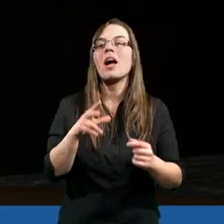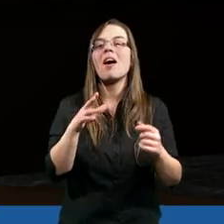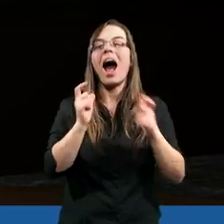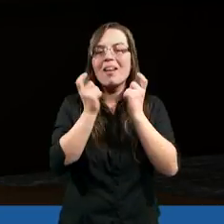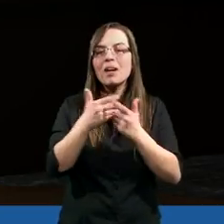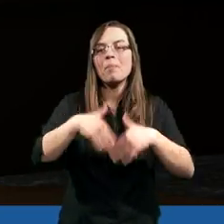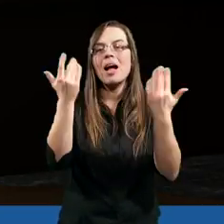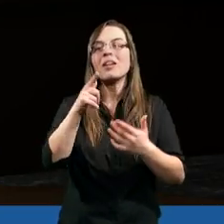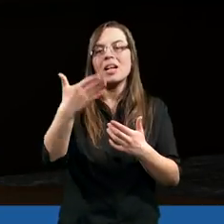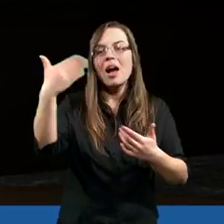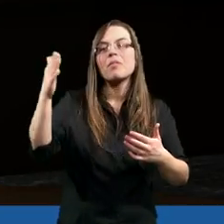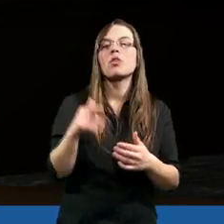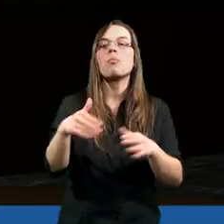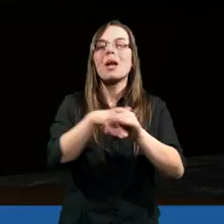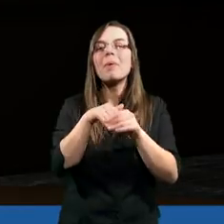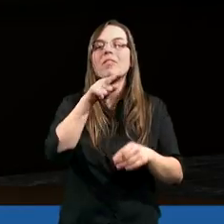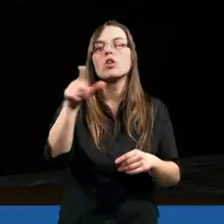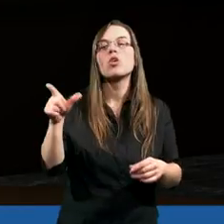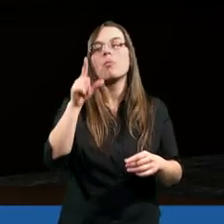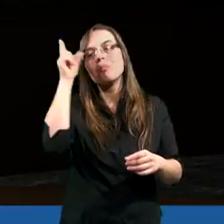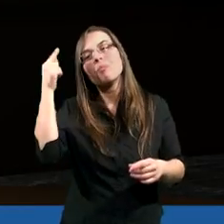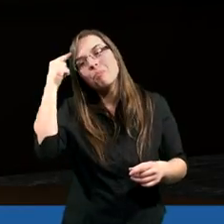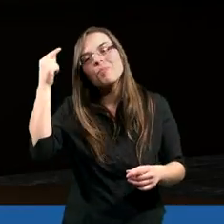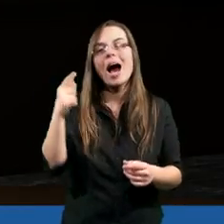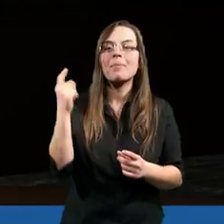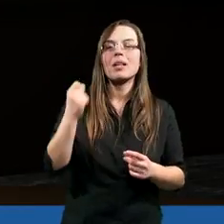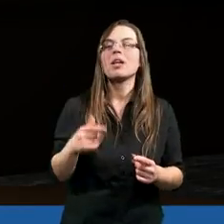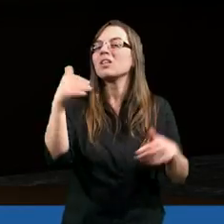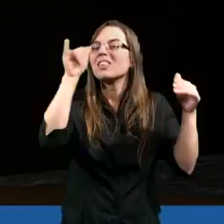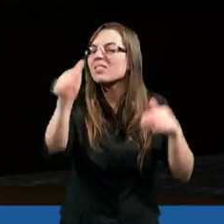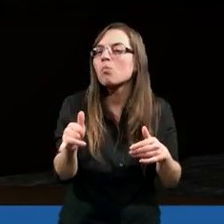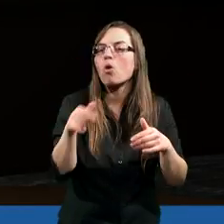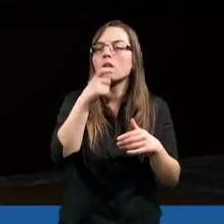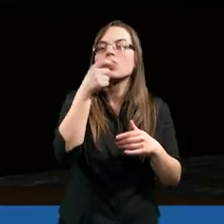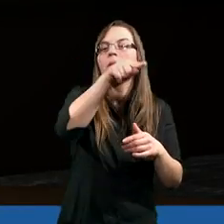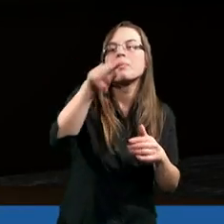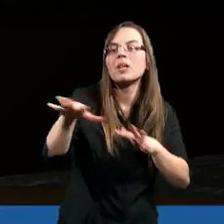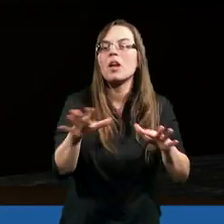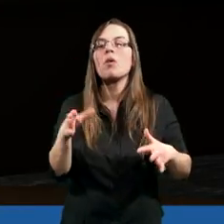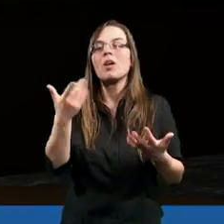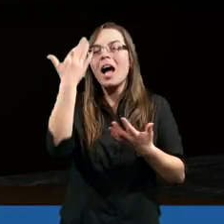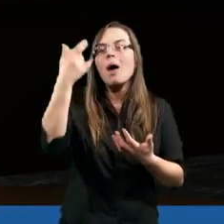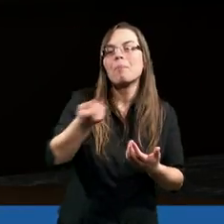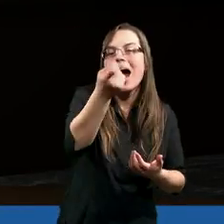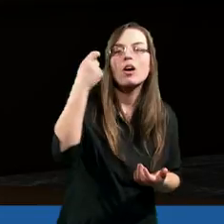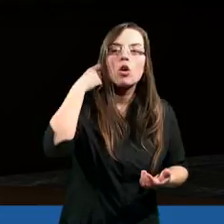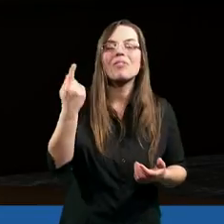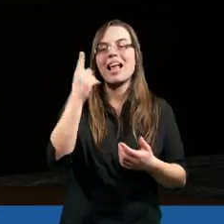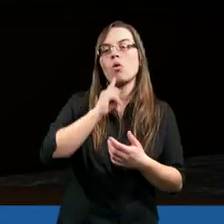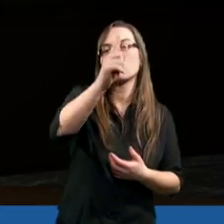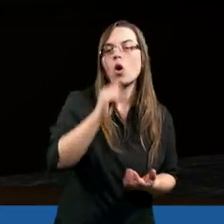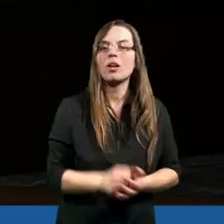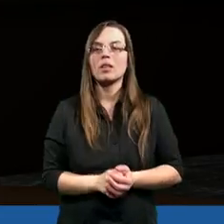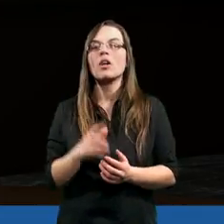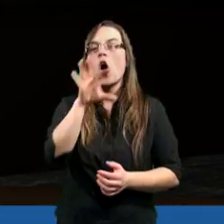adwentystów bardzo daleko od miejsca, w którym przybywałem i to spowodowało, że po prostu nie mogłem dojechać na nabożeństwo, bo bym jechał parę godzin w jedną